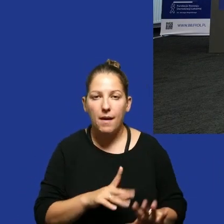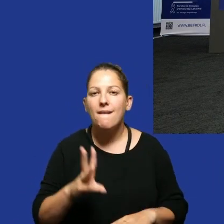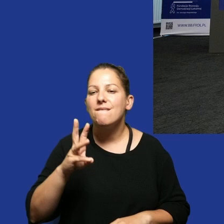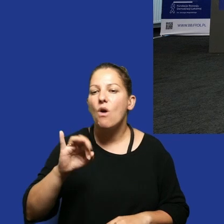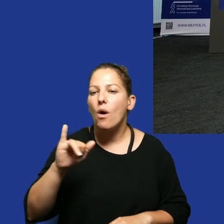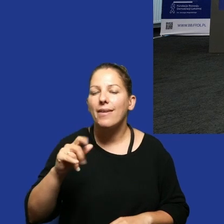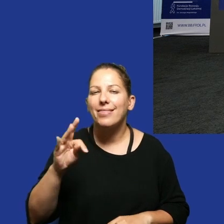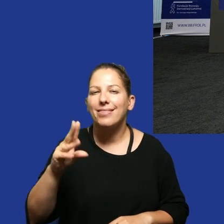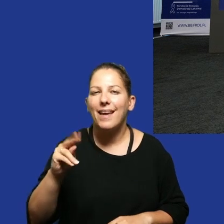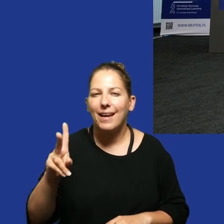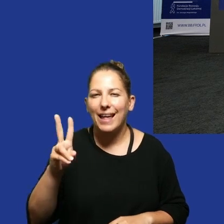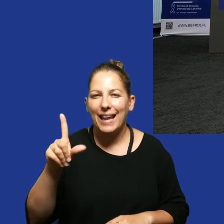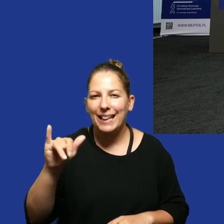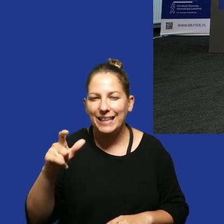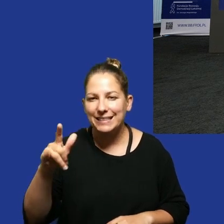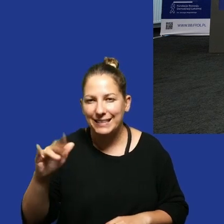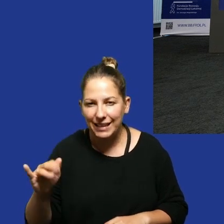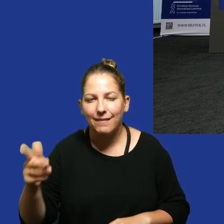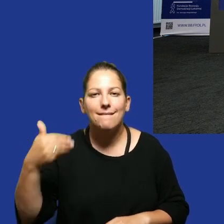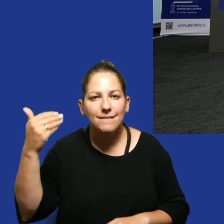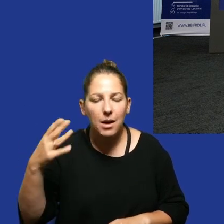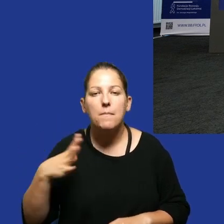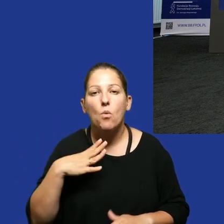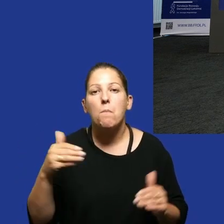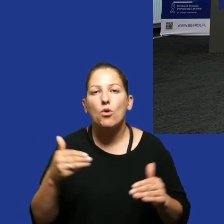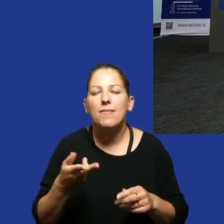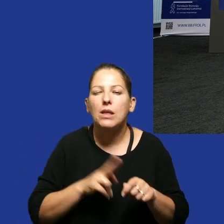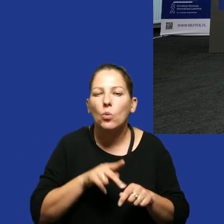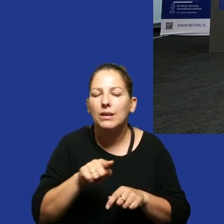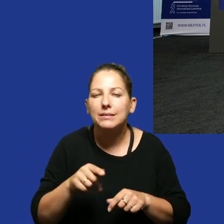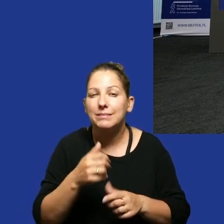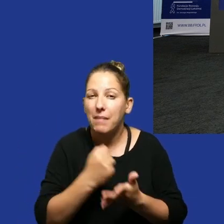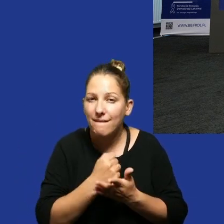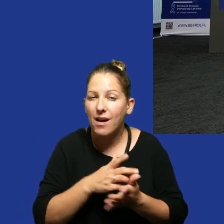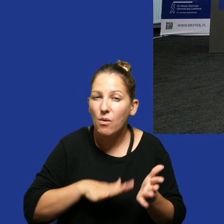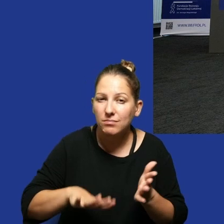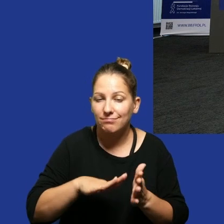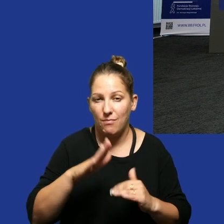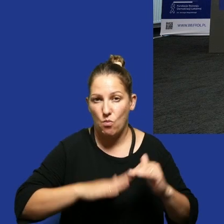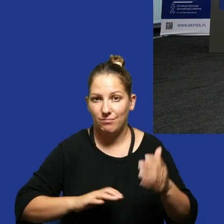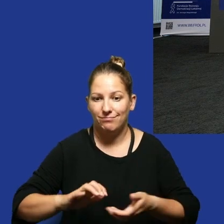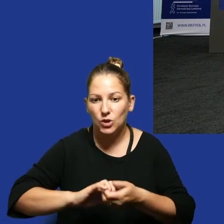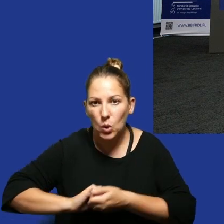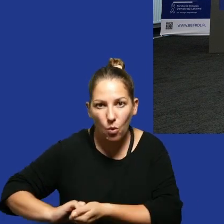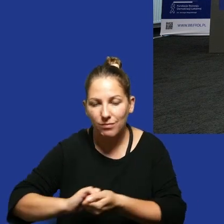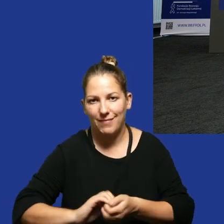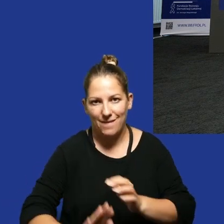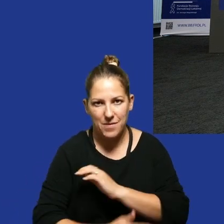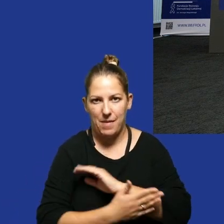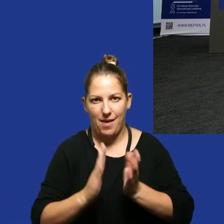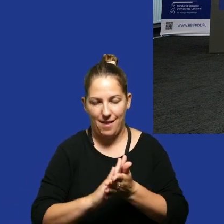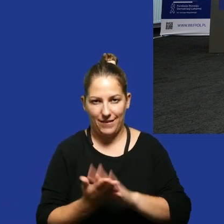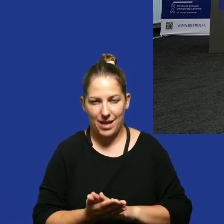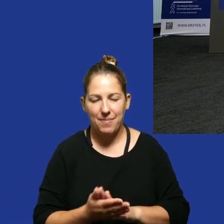Klicki wcześniej w wypowiedzi też zabrzmiało, że po prostu możemy w niektórych zagadnieniach, obszarach budować sojusze i siebie wzajemnie wspierać.